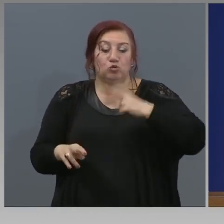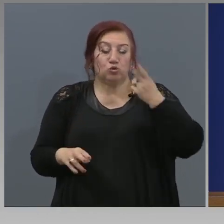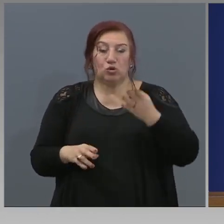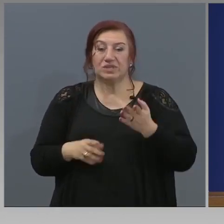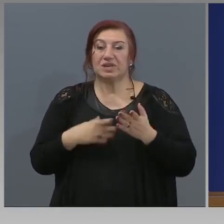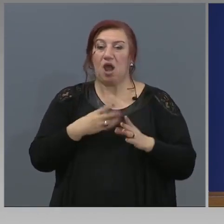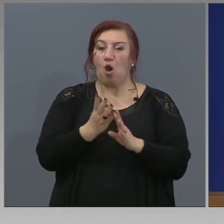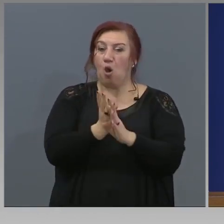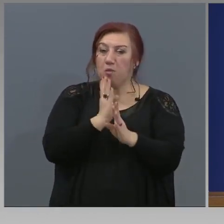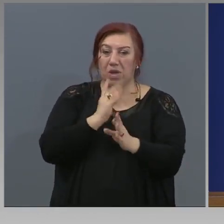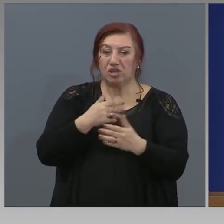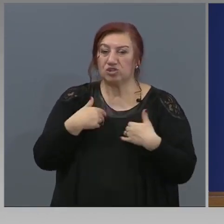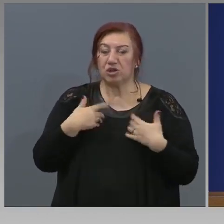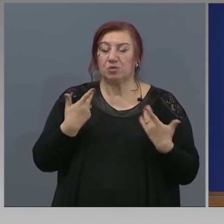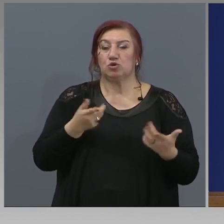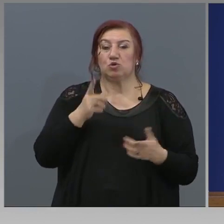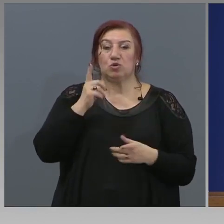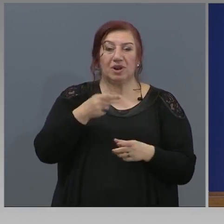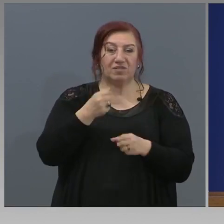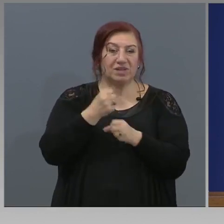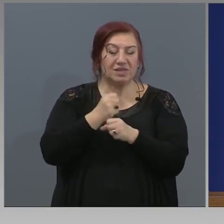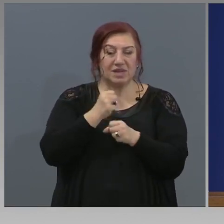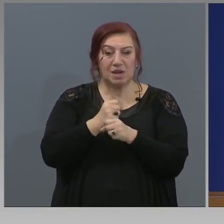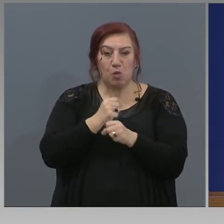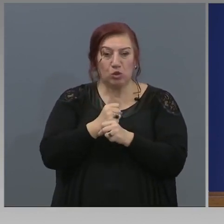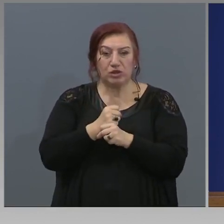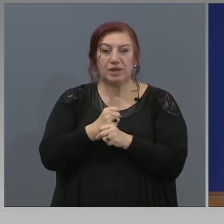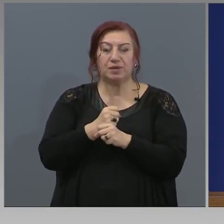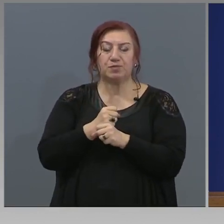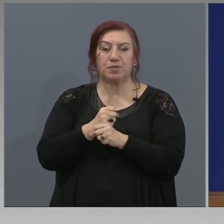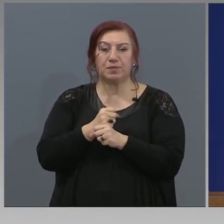факта, че все пак трябва да се работи в условия на